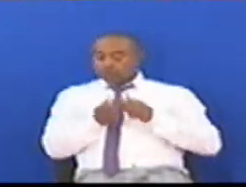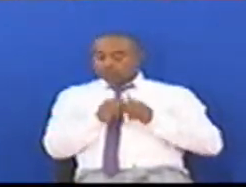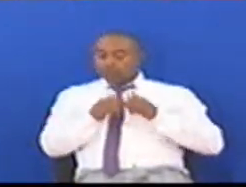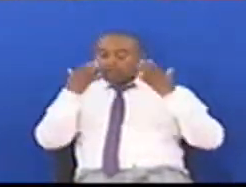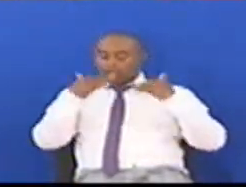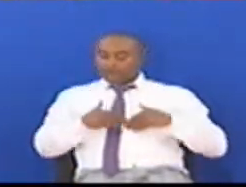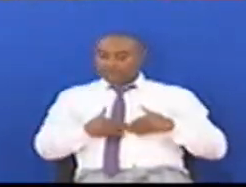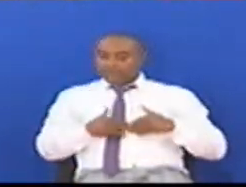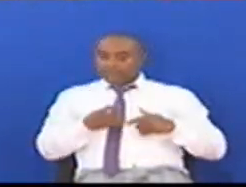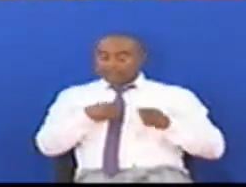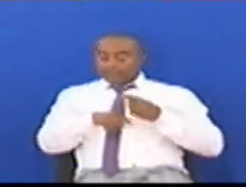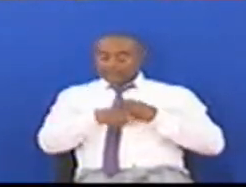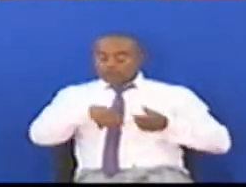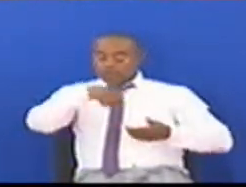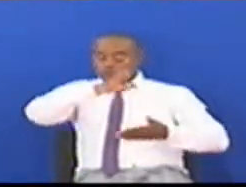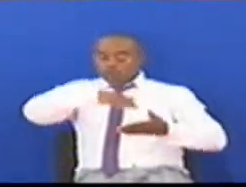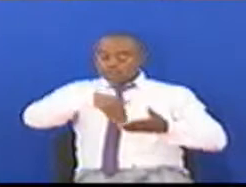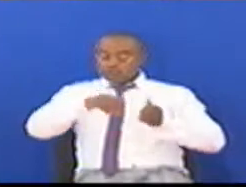Dr. Mpango